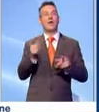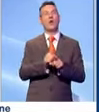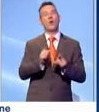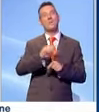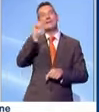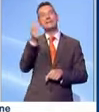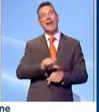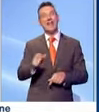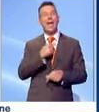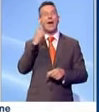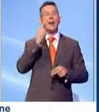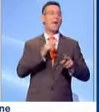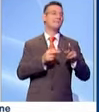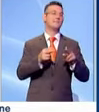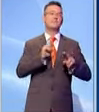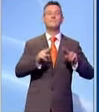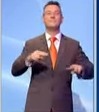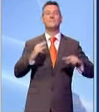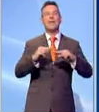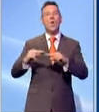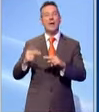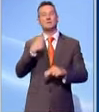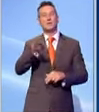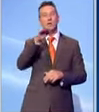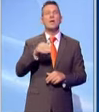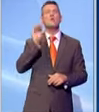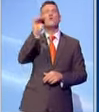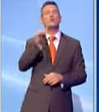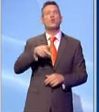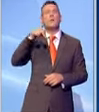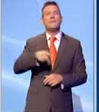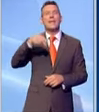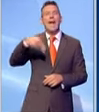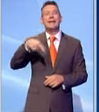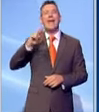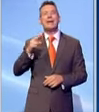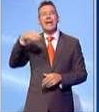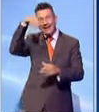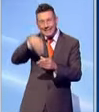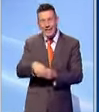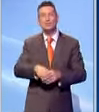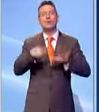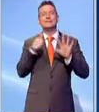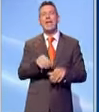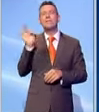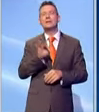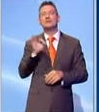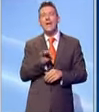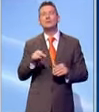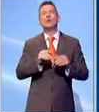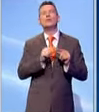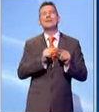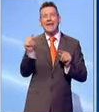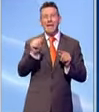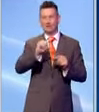futuro. Il futuro è dentro il PNRR. Il futuro è in quel 6% di crescita del Paese